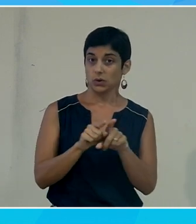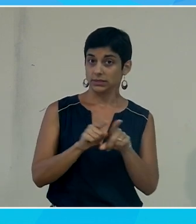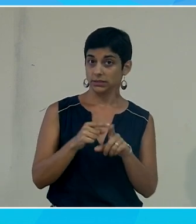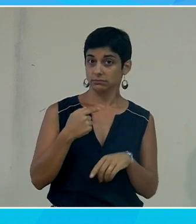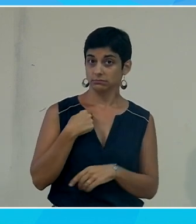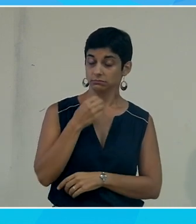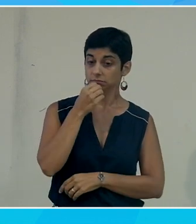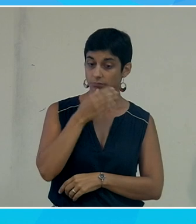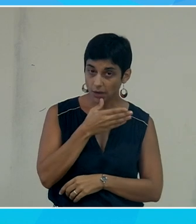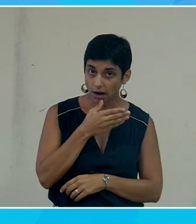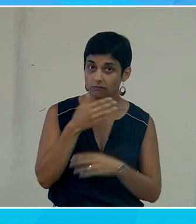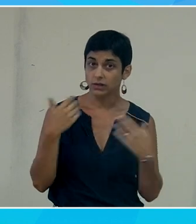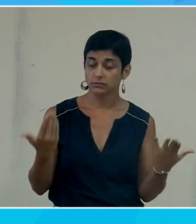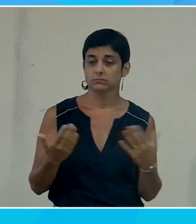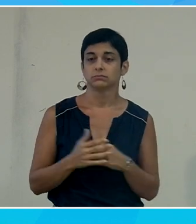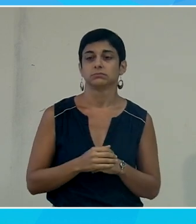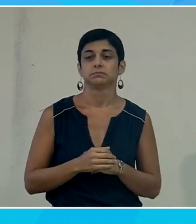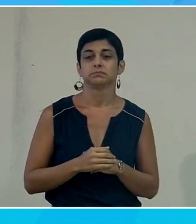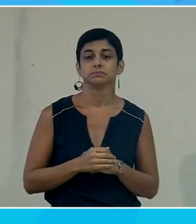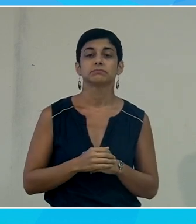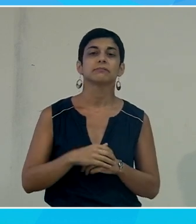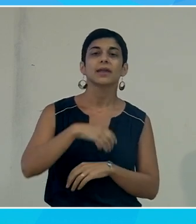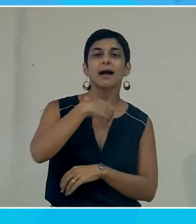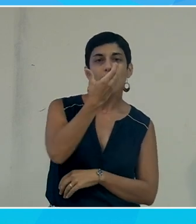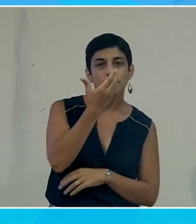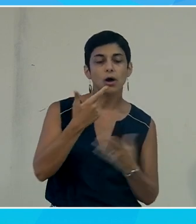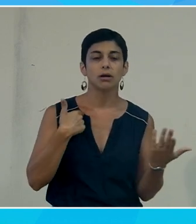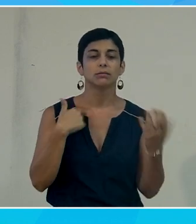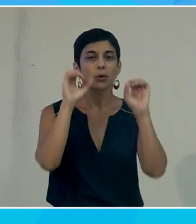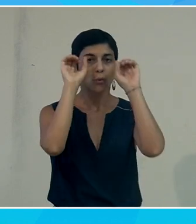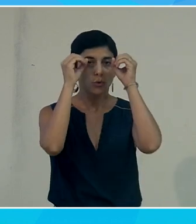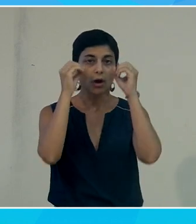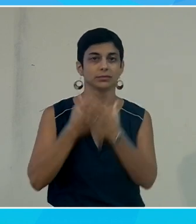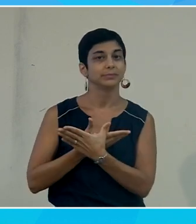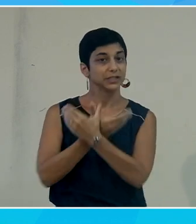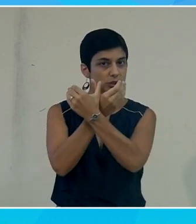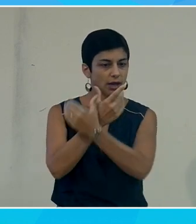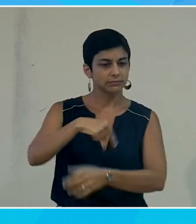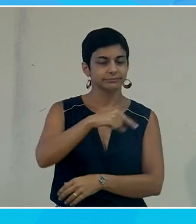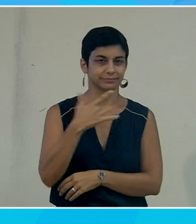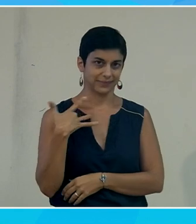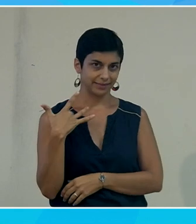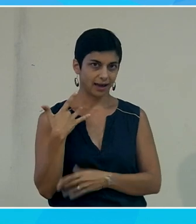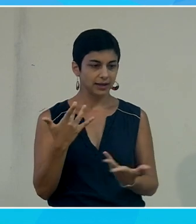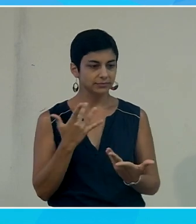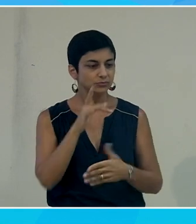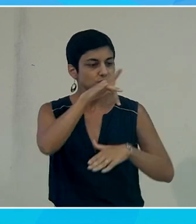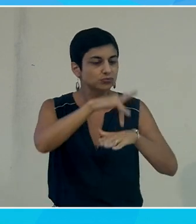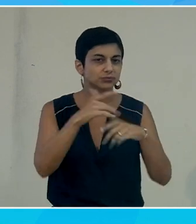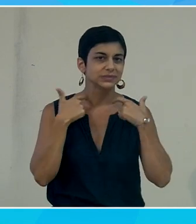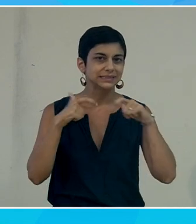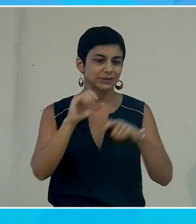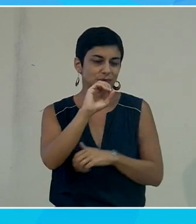les GAFAM, pour les appeler en tant que tels, que ce soit Apple, Google et en l'occurrence Microsoft, se mettent à l'accessibilité numérique parce que,